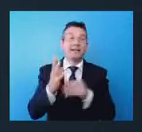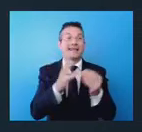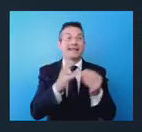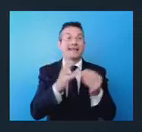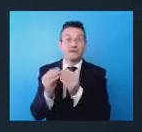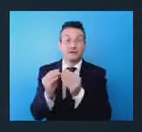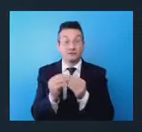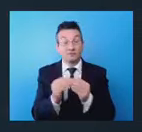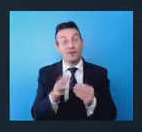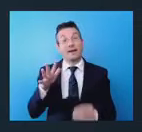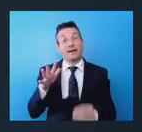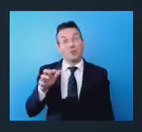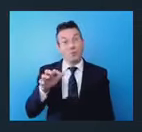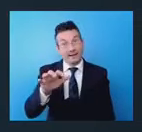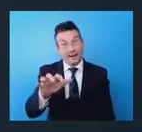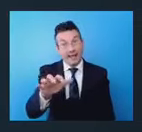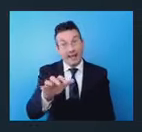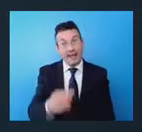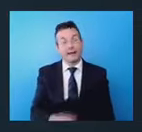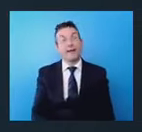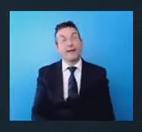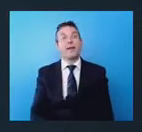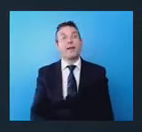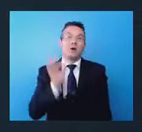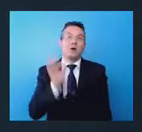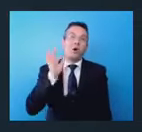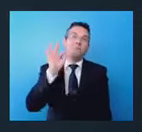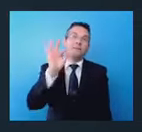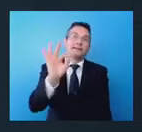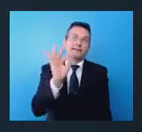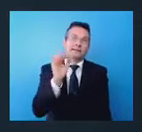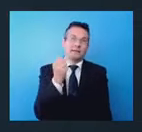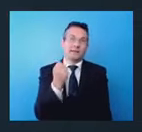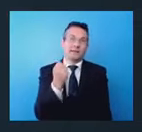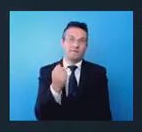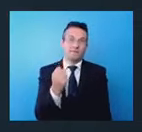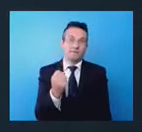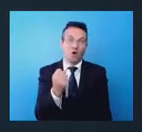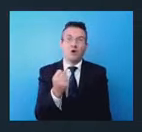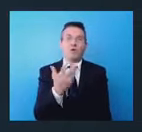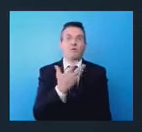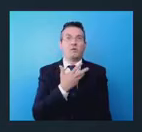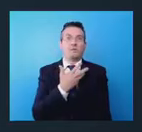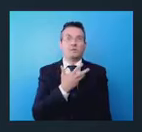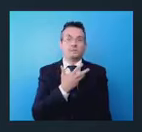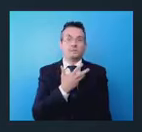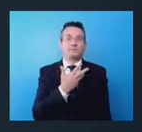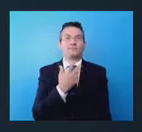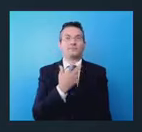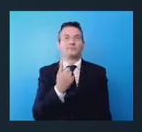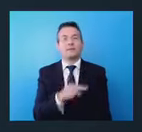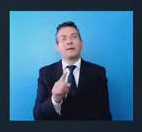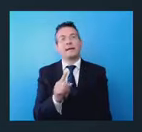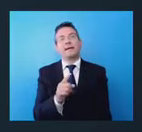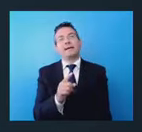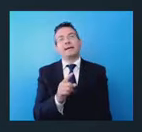puntare con grande forza anche a un